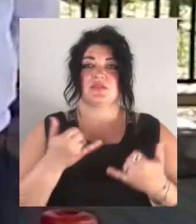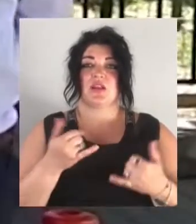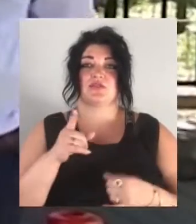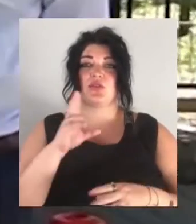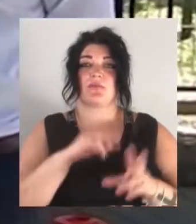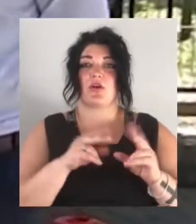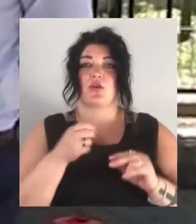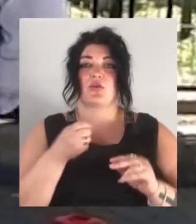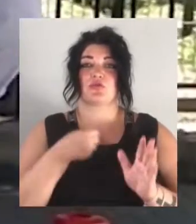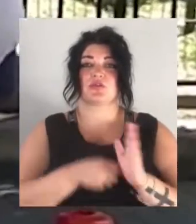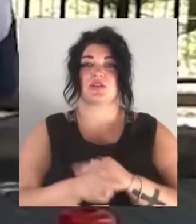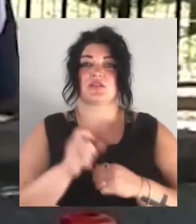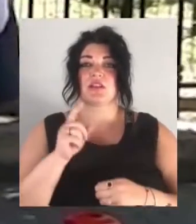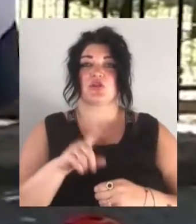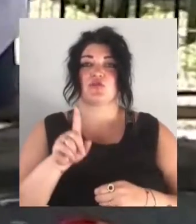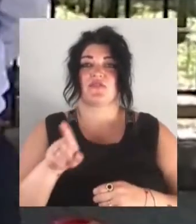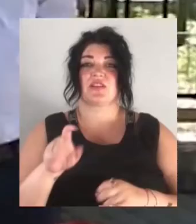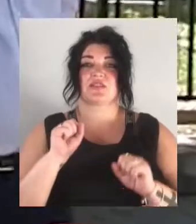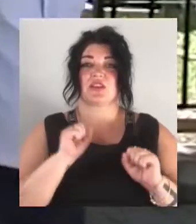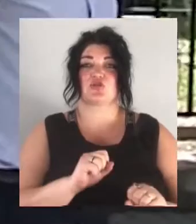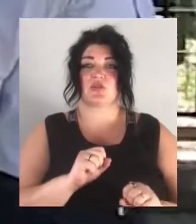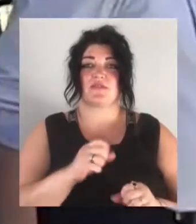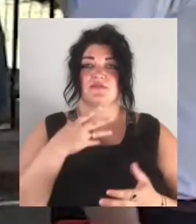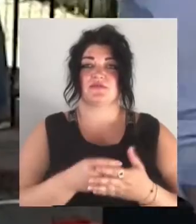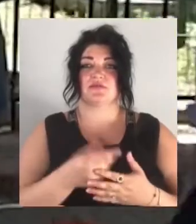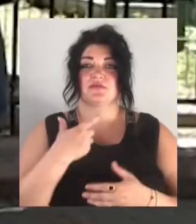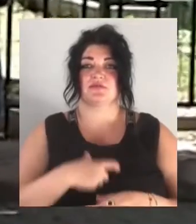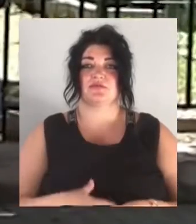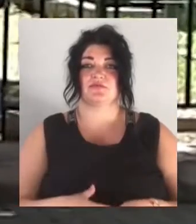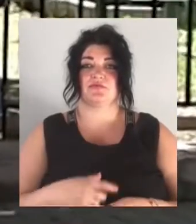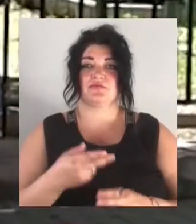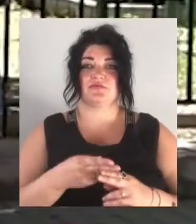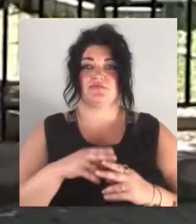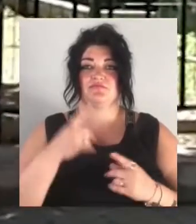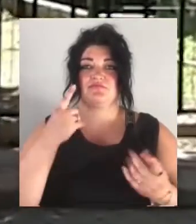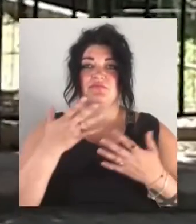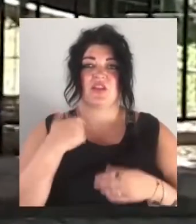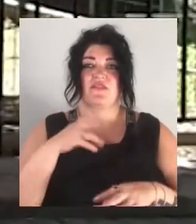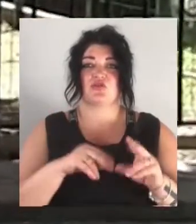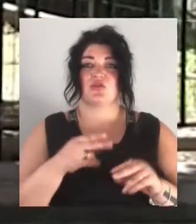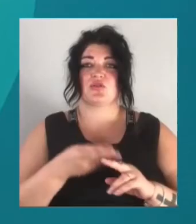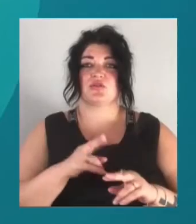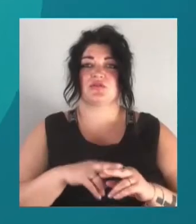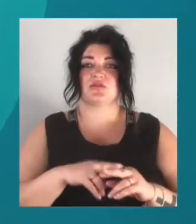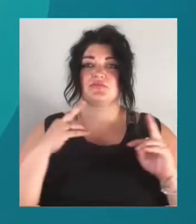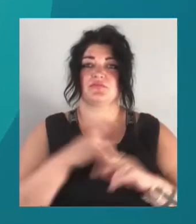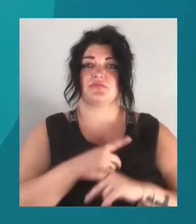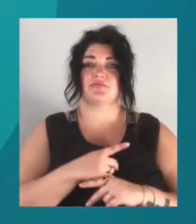за те, що він захищав своє життя і життя своєї дівчини. Це абсолютно несправедливо, і я вважаю, що повинні сидіти. Замовники.